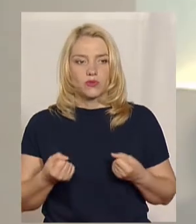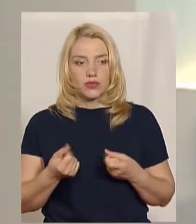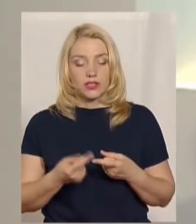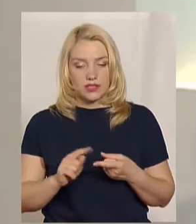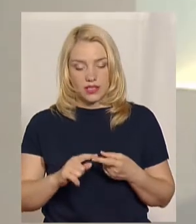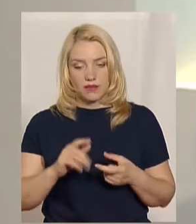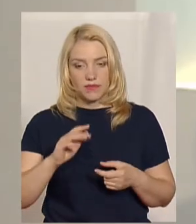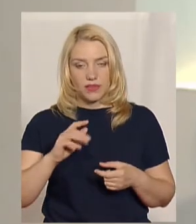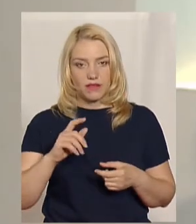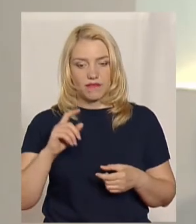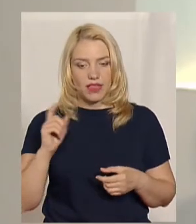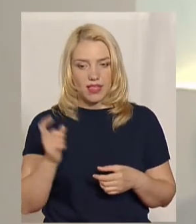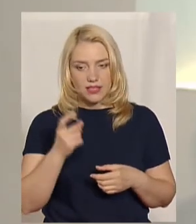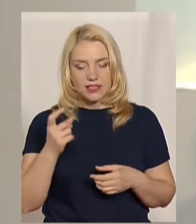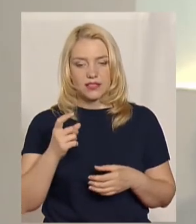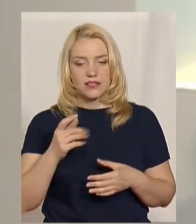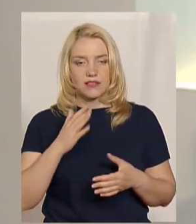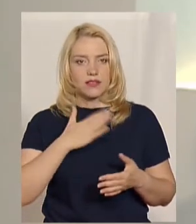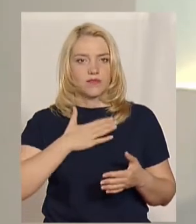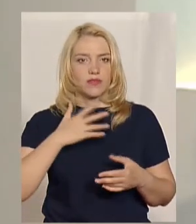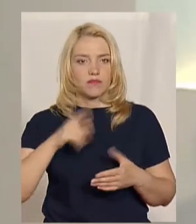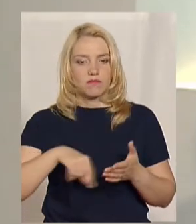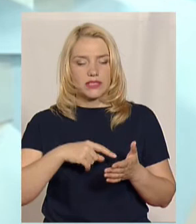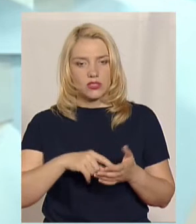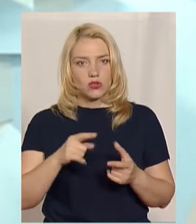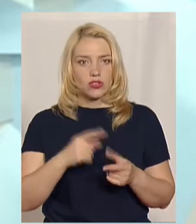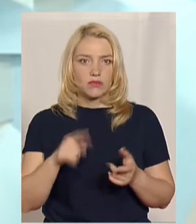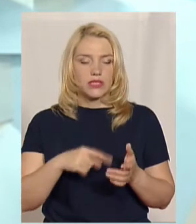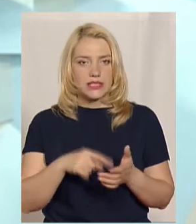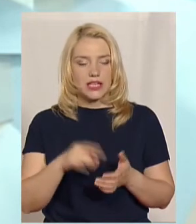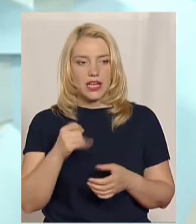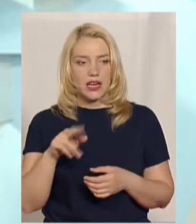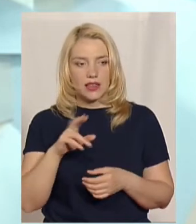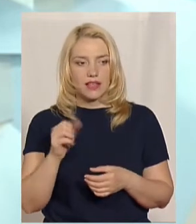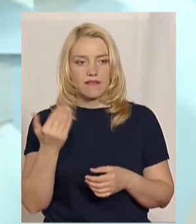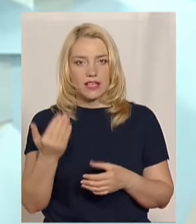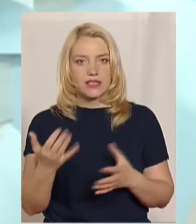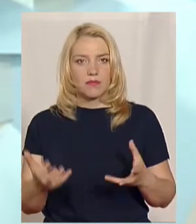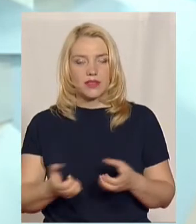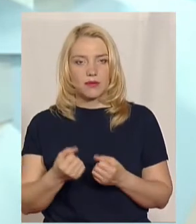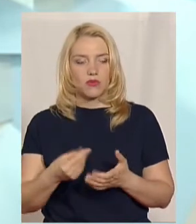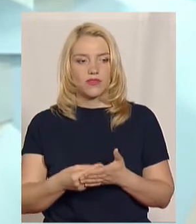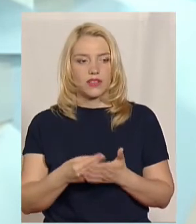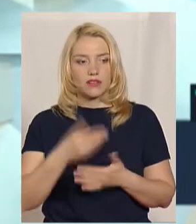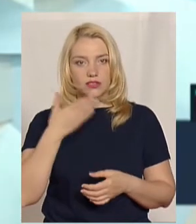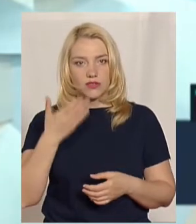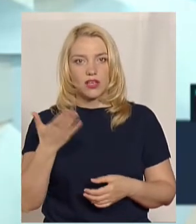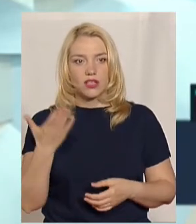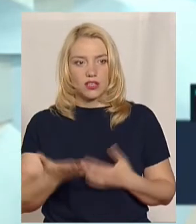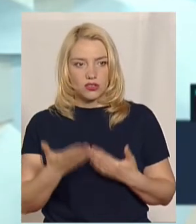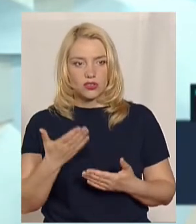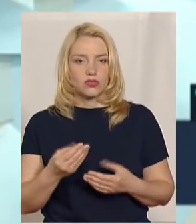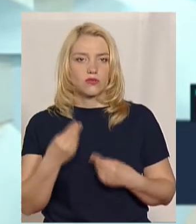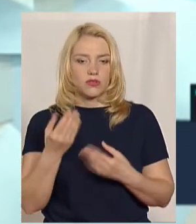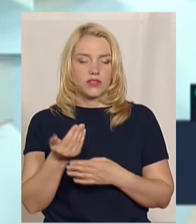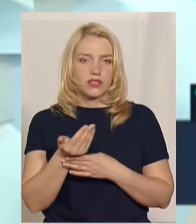нашої громади? Чи міська рада підтримує вас фінансово? Ну, якщо подавати запити, то